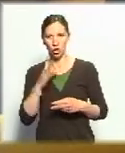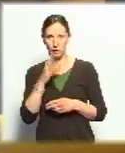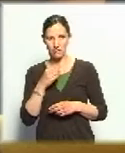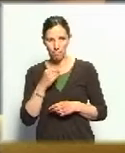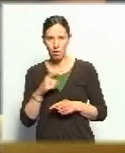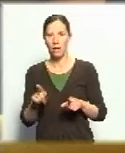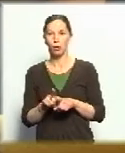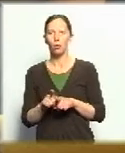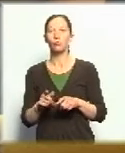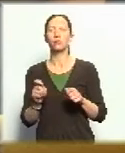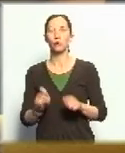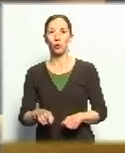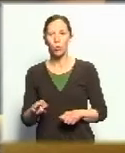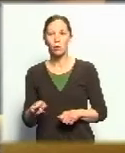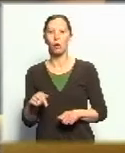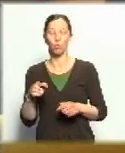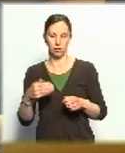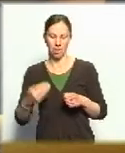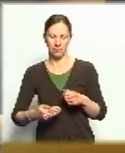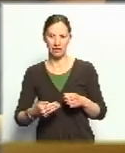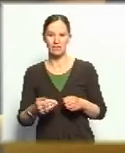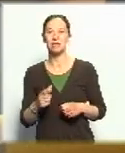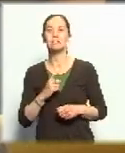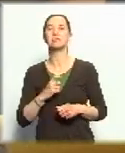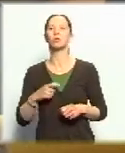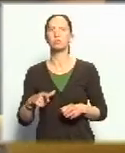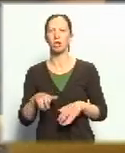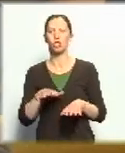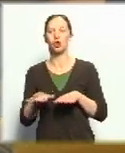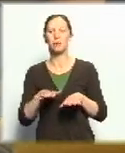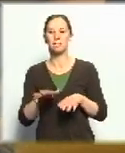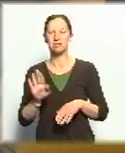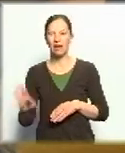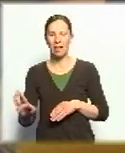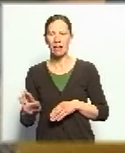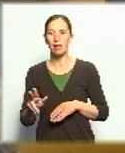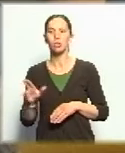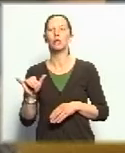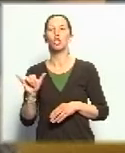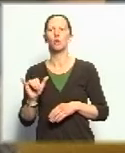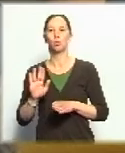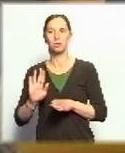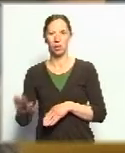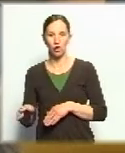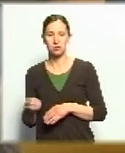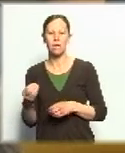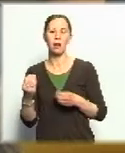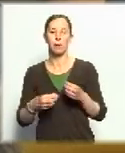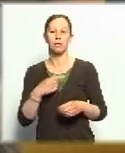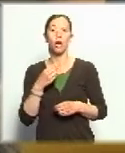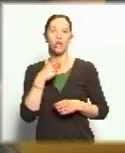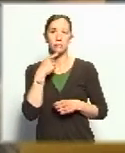eddigi politikai élitet, a volt szocialista minisztereket nyugdíjazzák. Azt mondták, köszönük szépen, de a